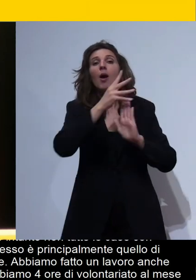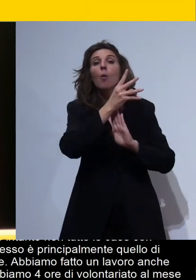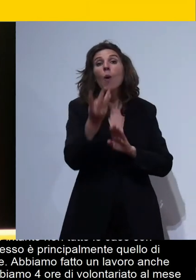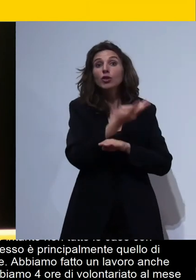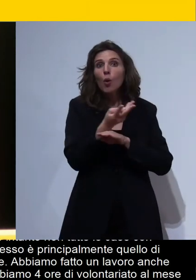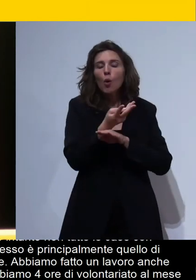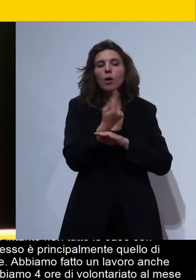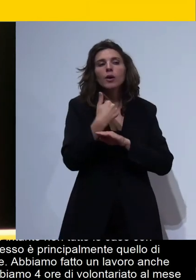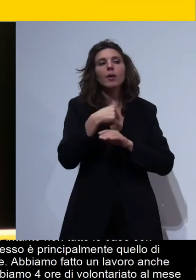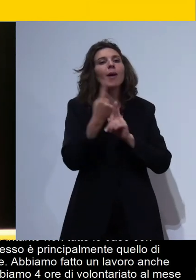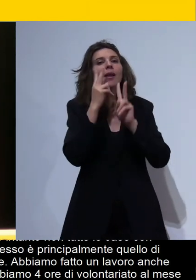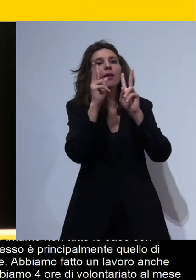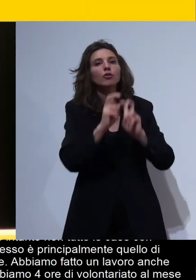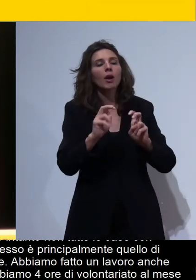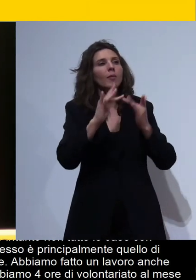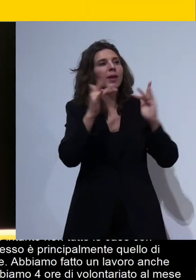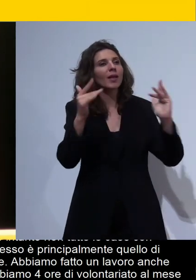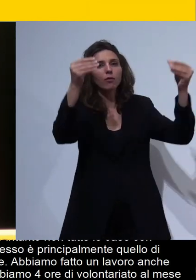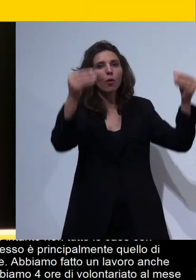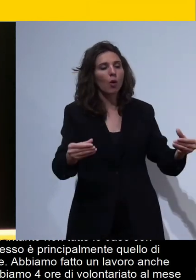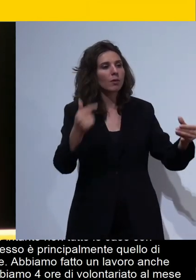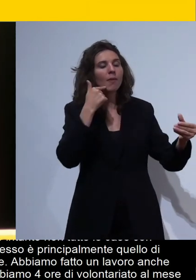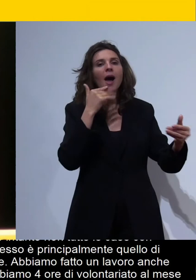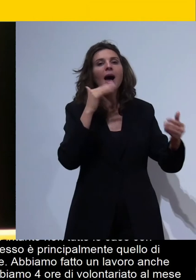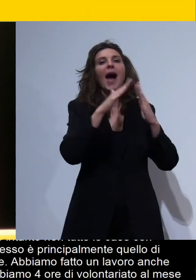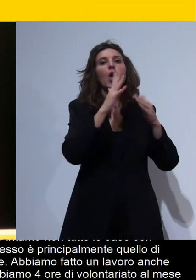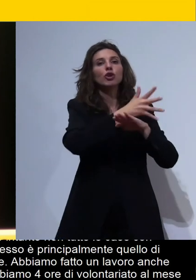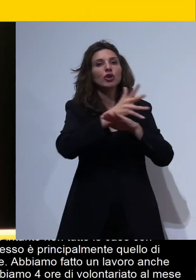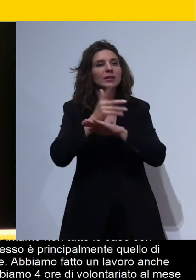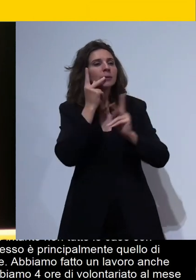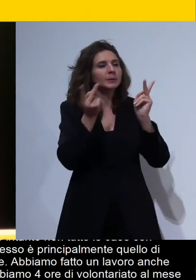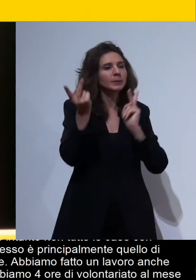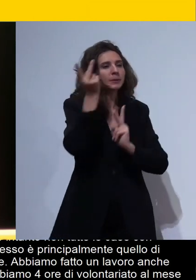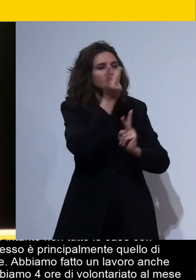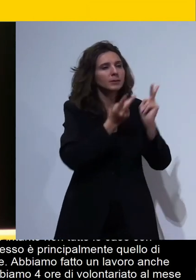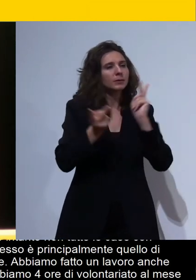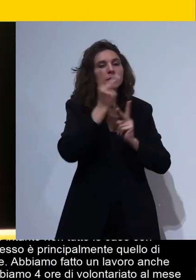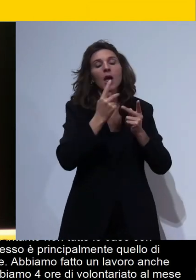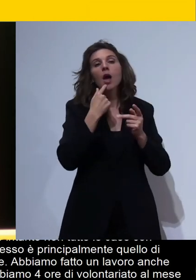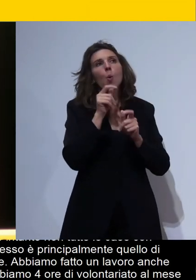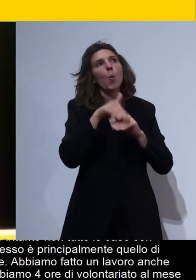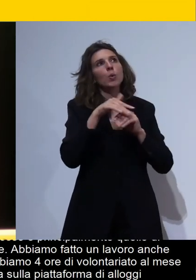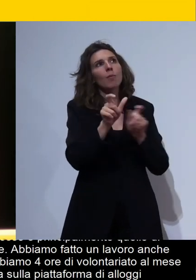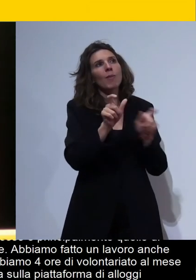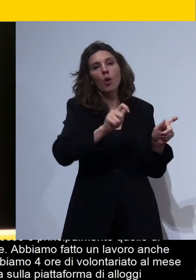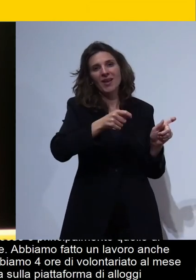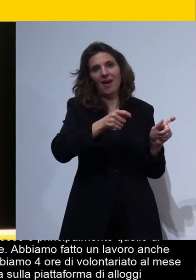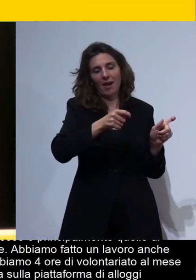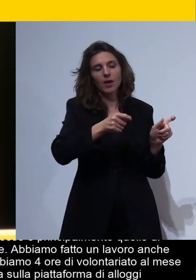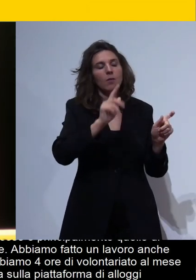ore per fare ricerca sulla piattaforma di alloggi accessibili abbiamo cercato attraverso delle parole chiave poi le abbiamo revisionati tutti